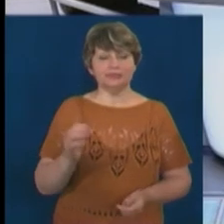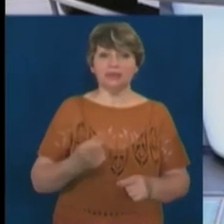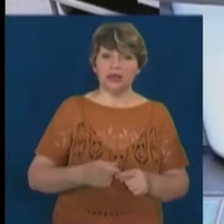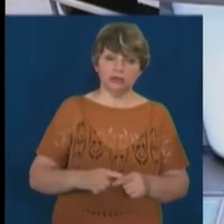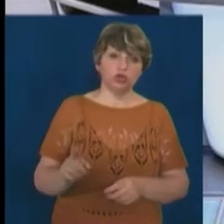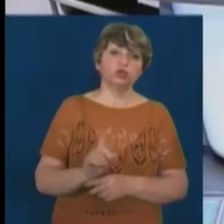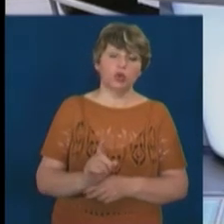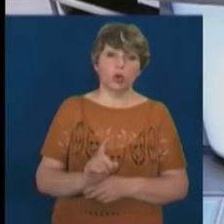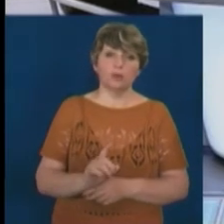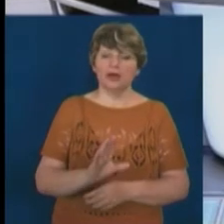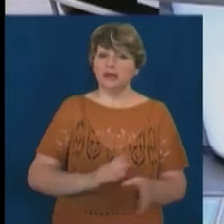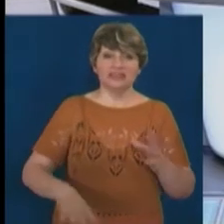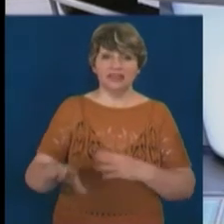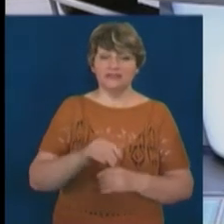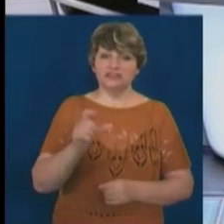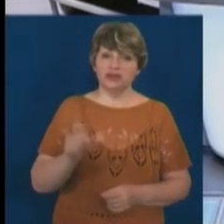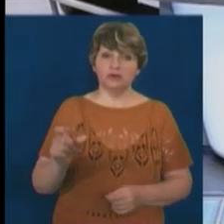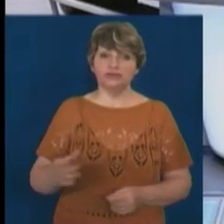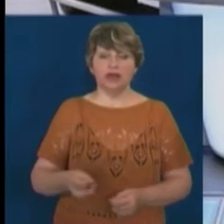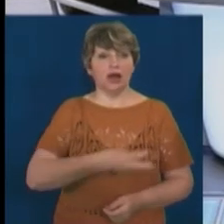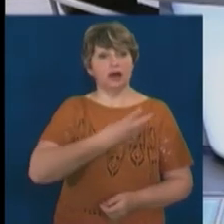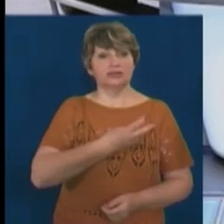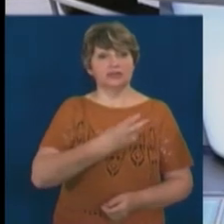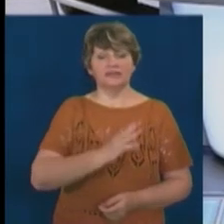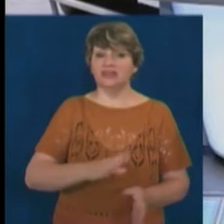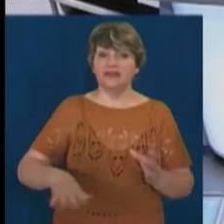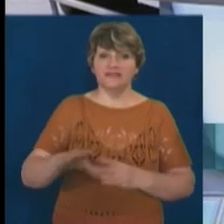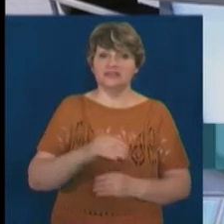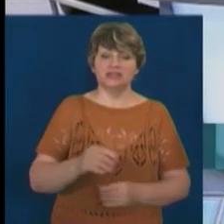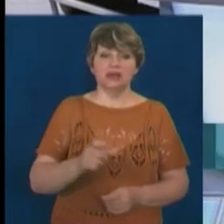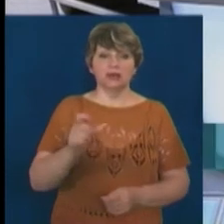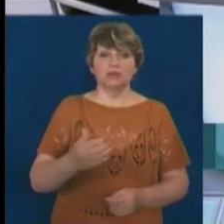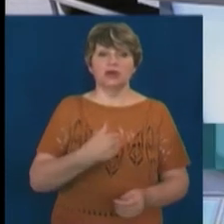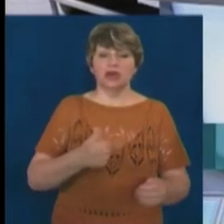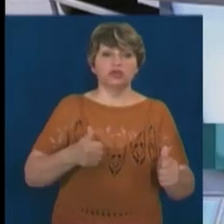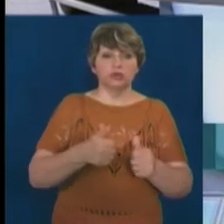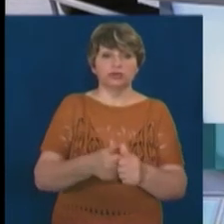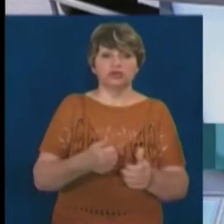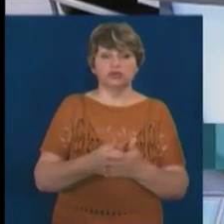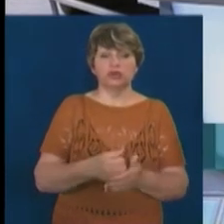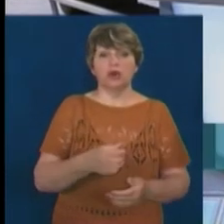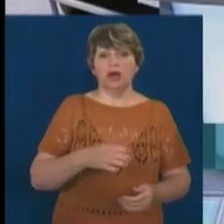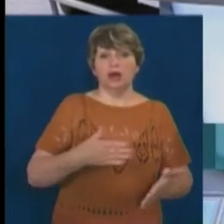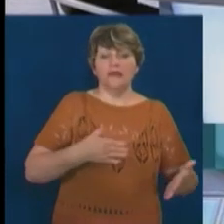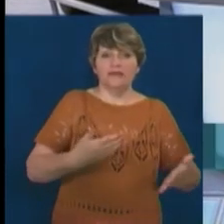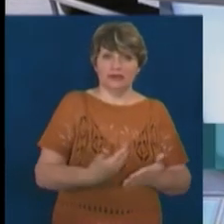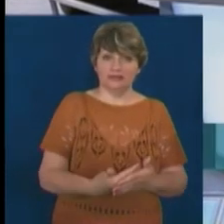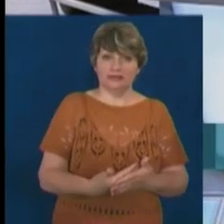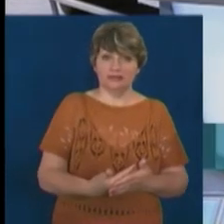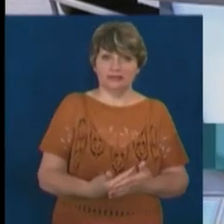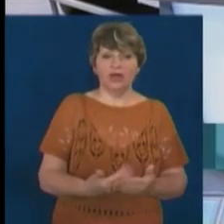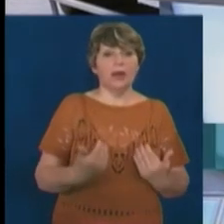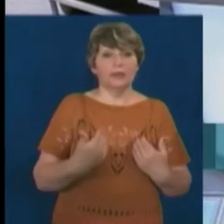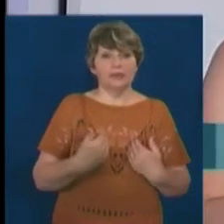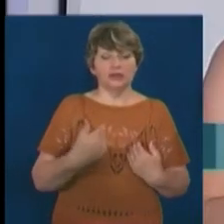норма, що не всі люди активні, не всі люди хочуть долучатися до соціальних ініціатив, не всі люди хочуть волонтерити. По нашим